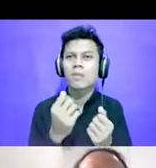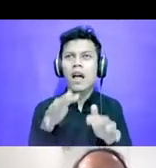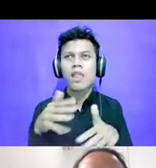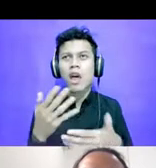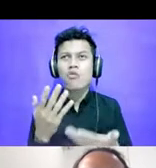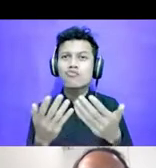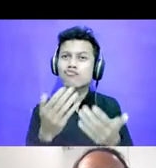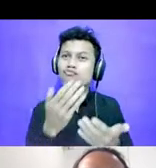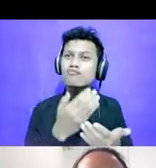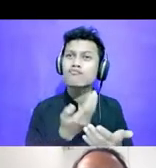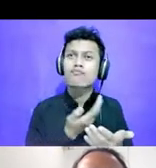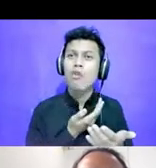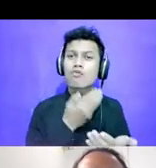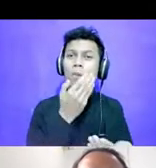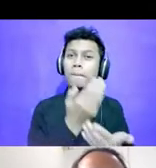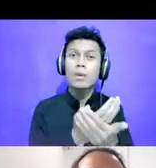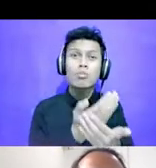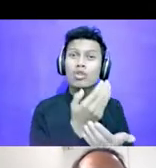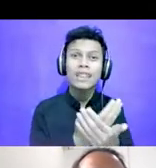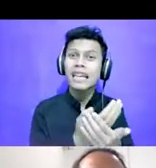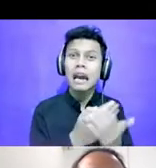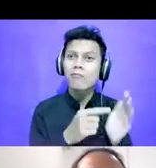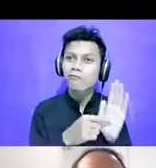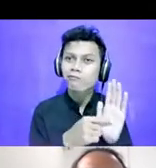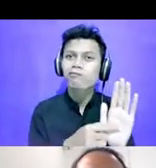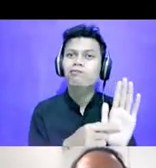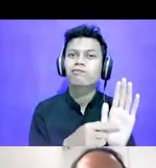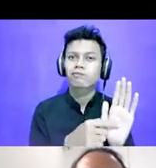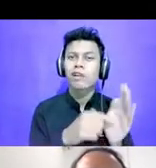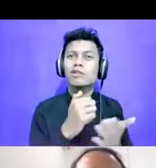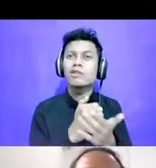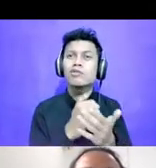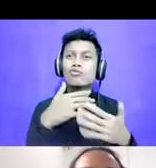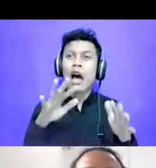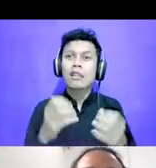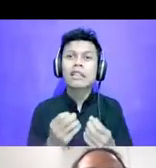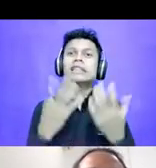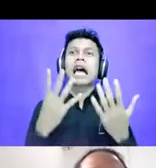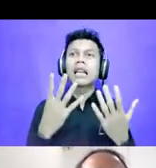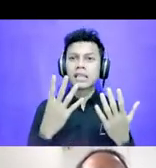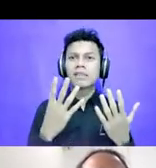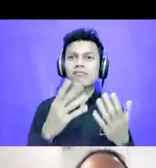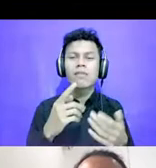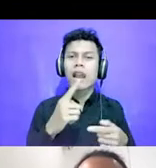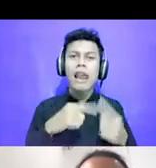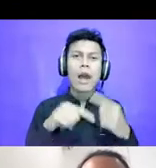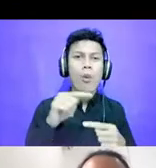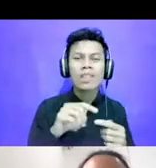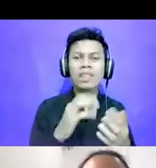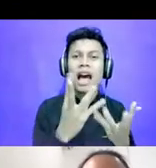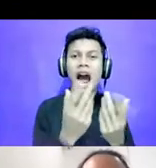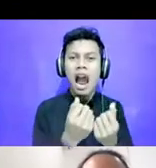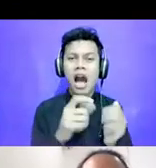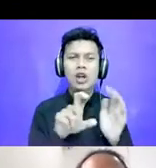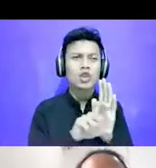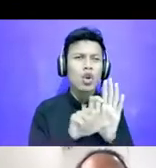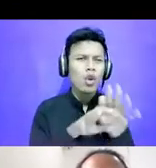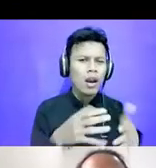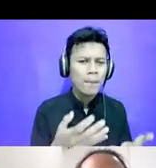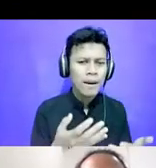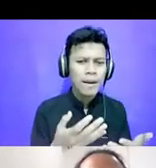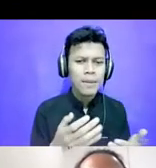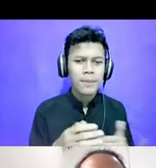membuktikan sesuatu yang sudah terjadi Atau yang sudah menyebar luas dengan angka Nah contohnya seperti apa